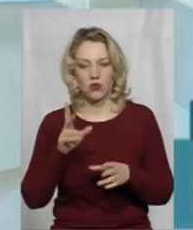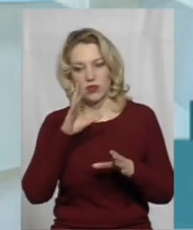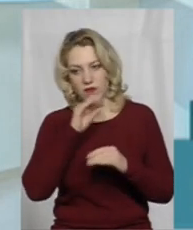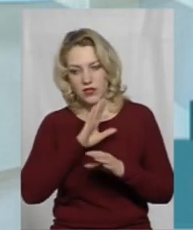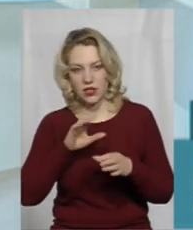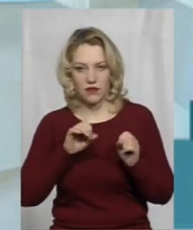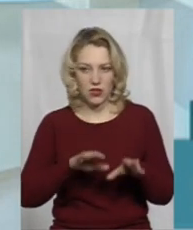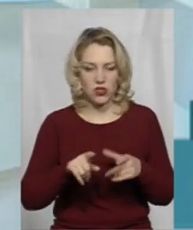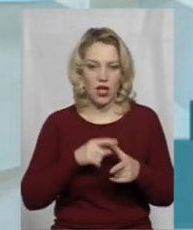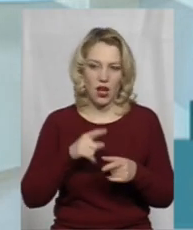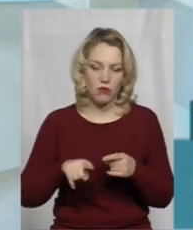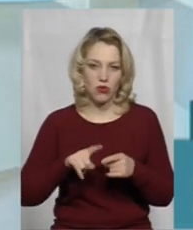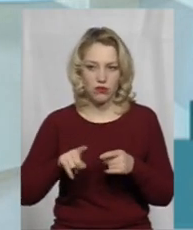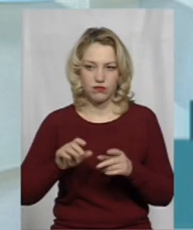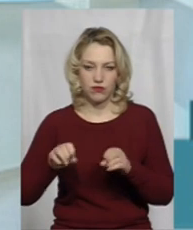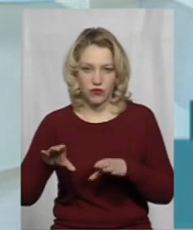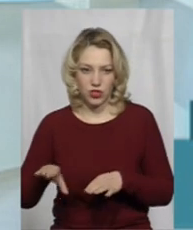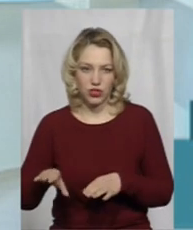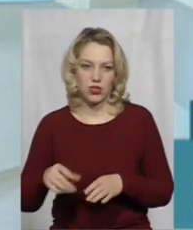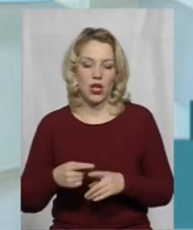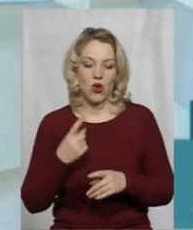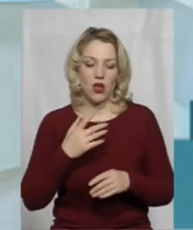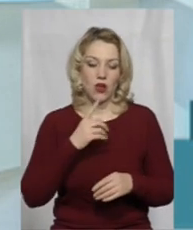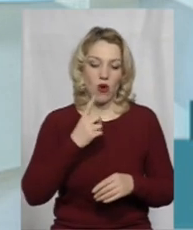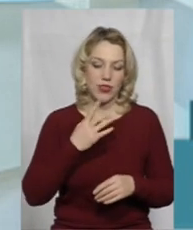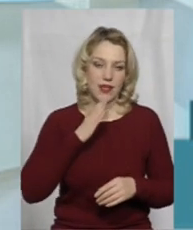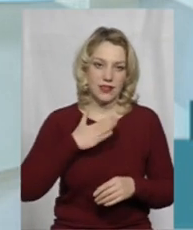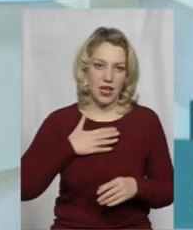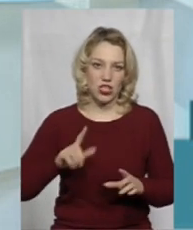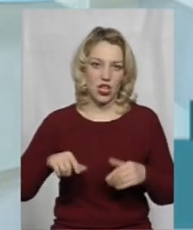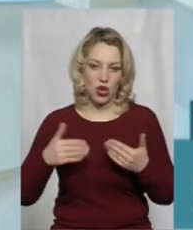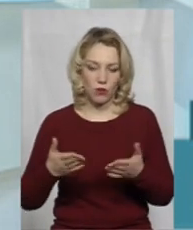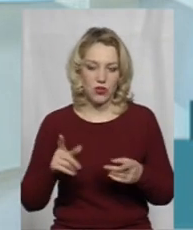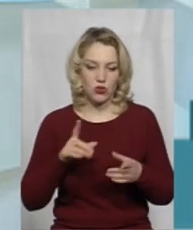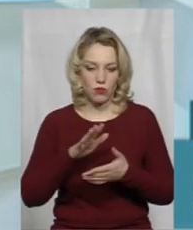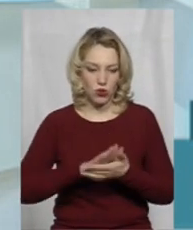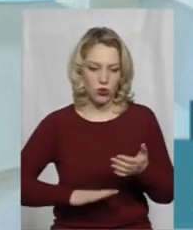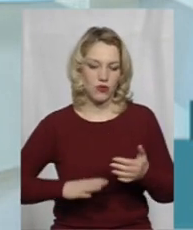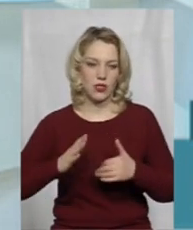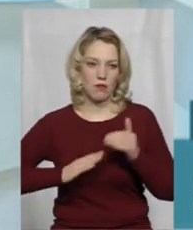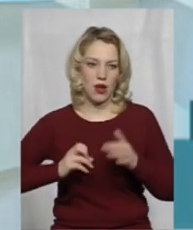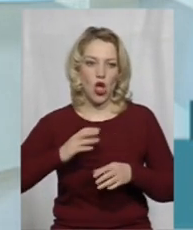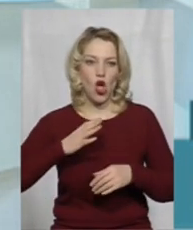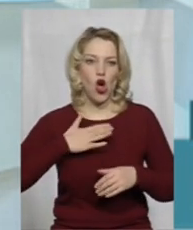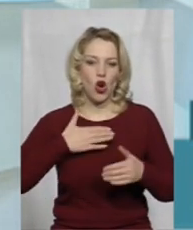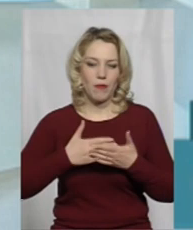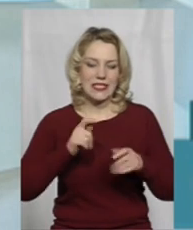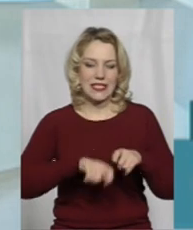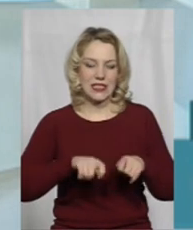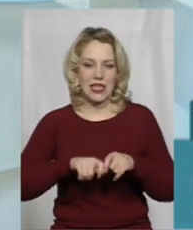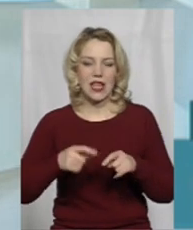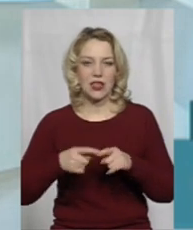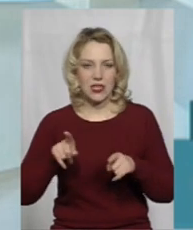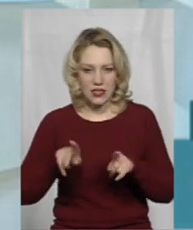вирішити, або йдуть в стадії вирішення. Одною з рекомендацій є те, щоб продовжити практику громадських експертиз. Того самого